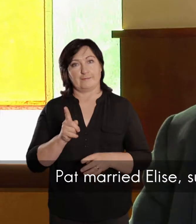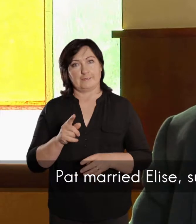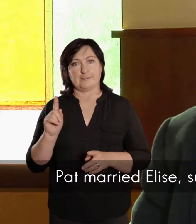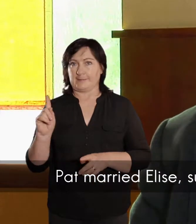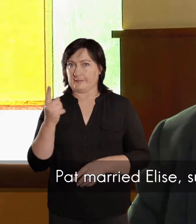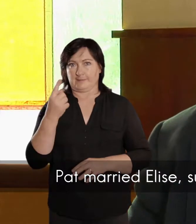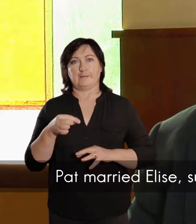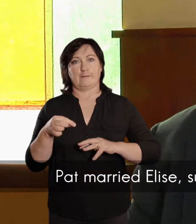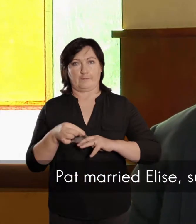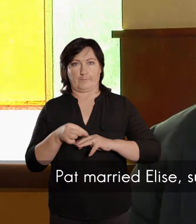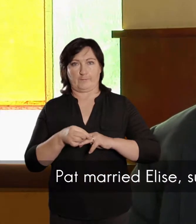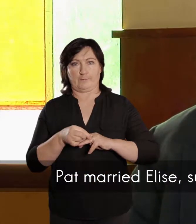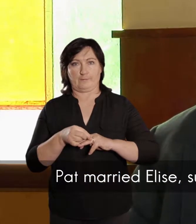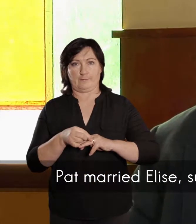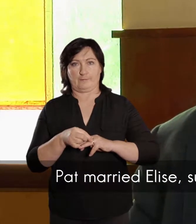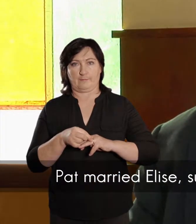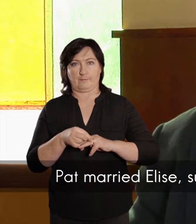was getrouwd met Elise,